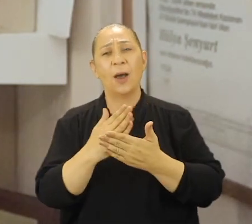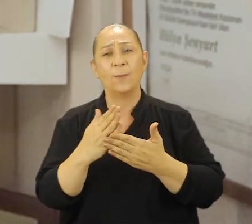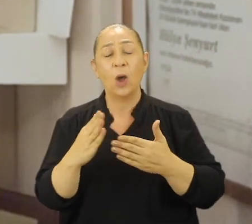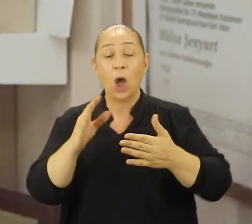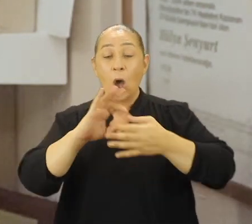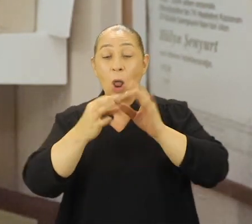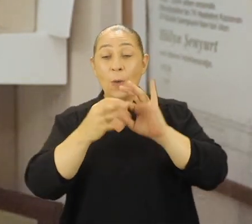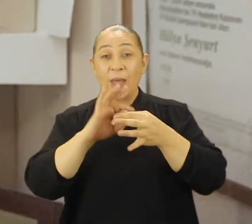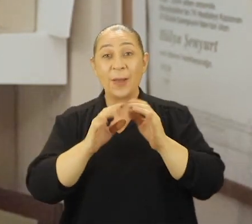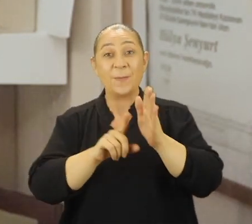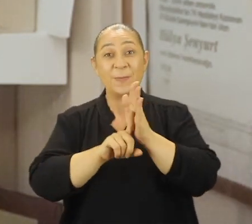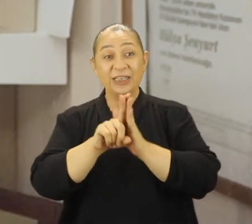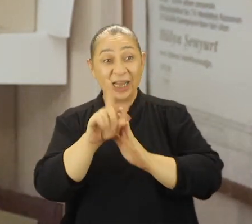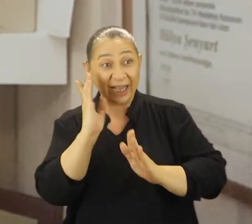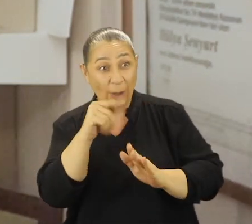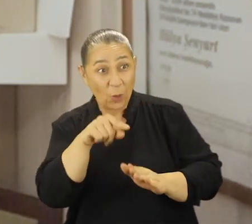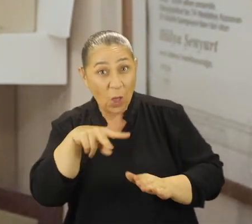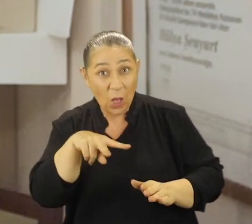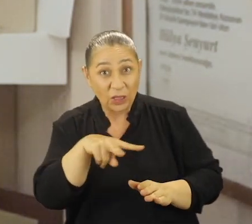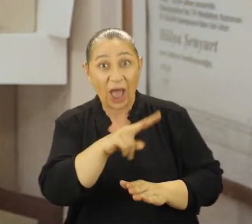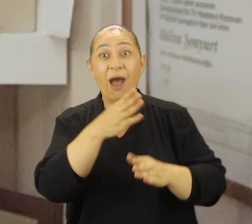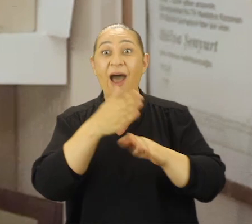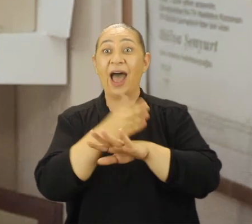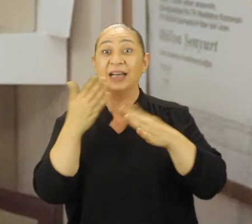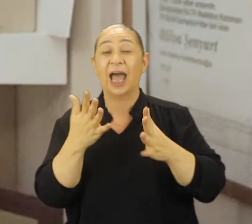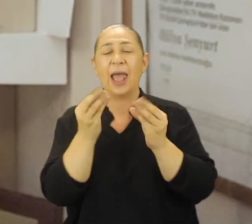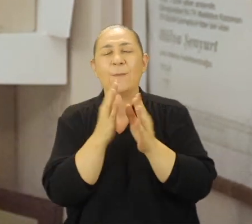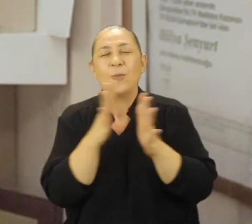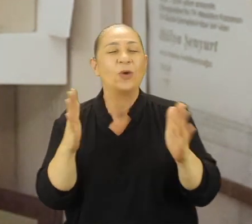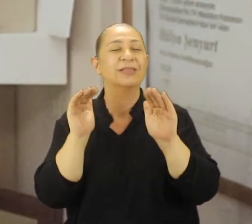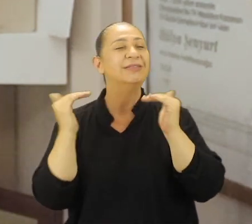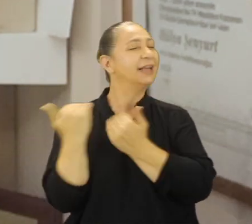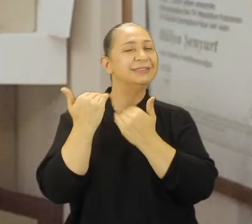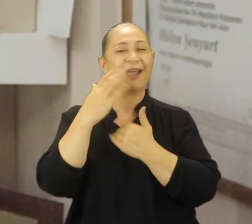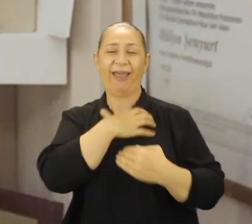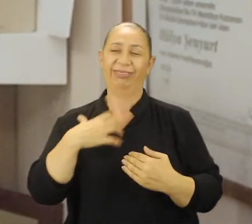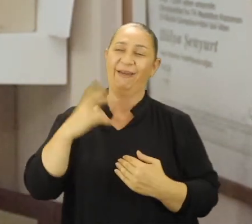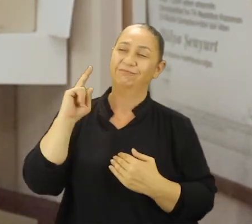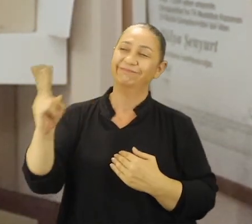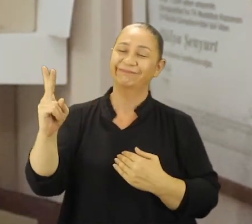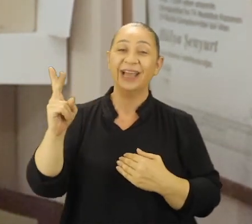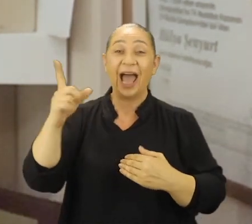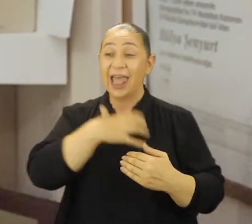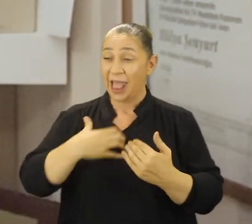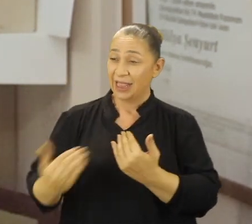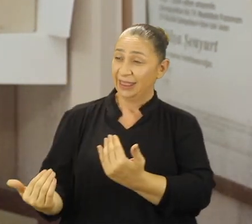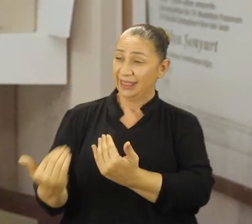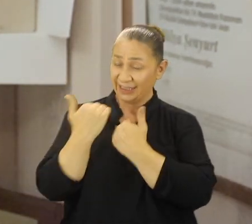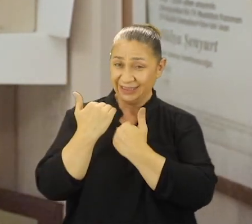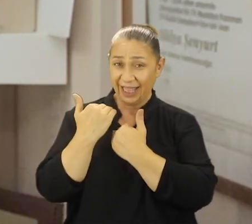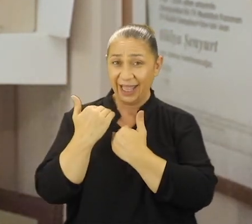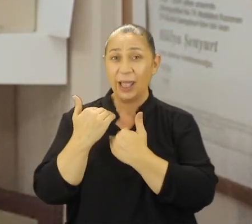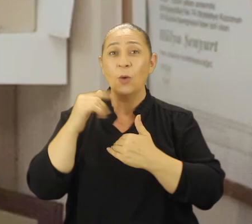edebildim. Olimpiyatlara ve başarıya giden bu yolda aslında en büyük desteği annem vermişti. onun